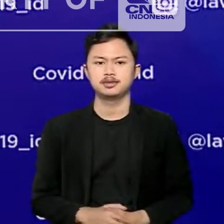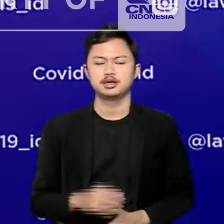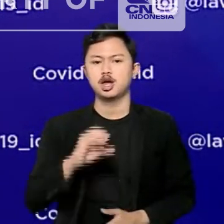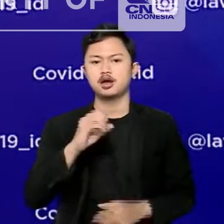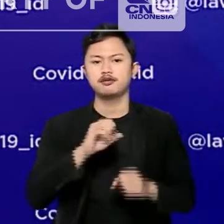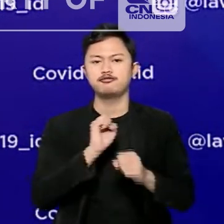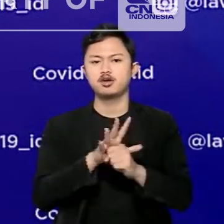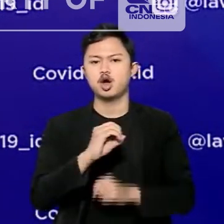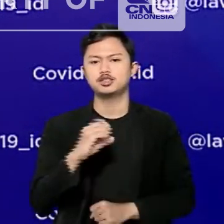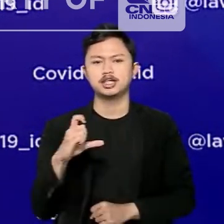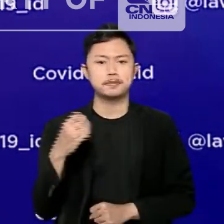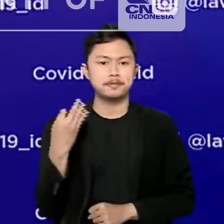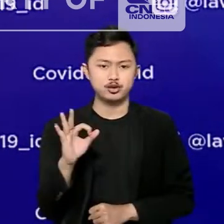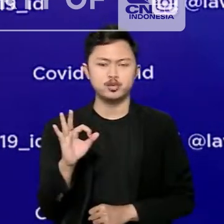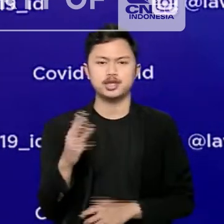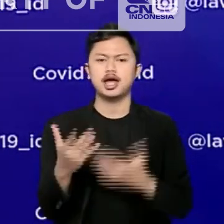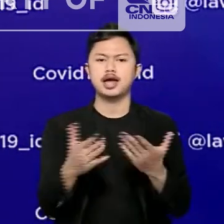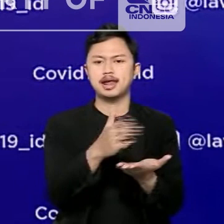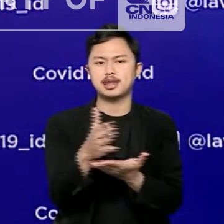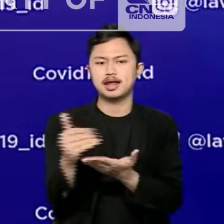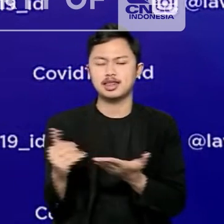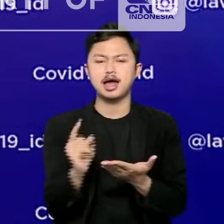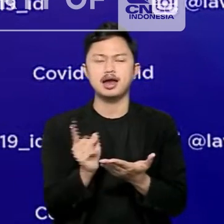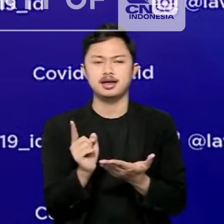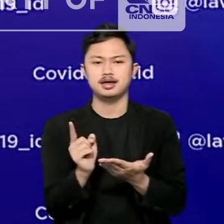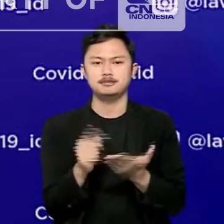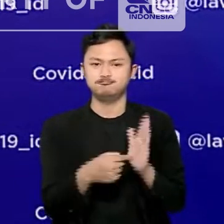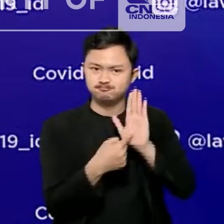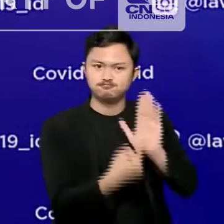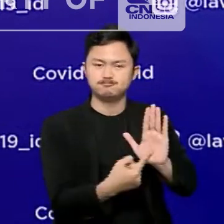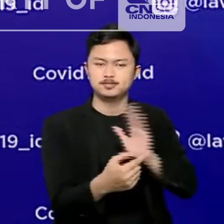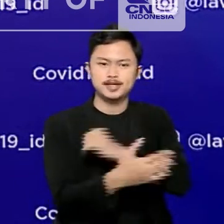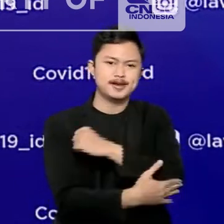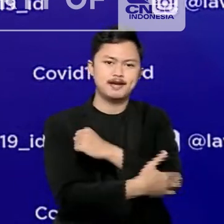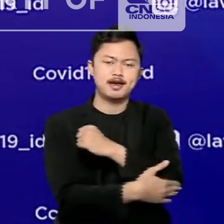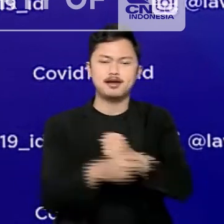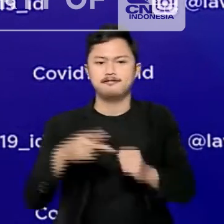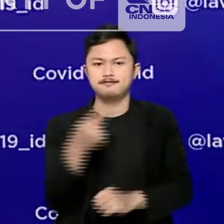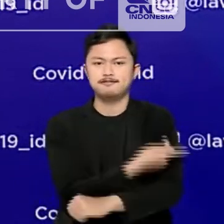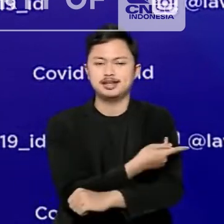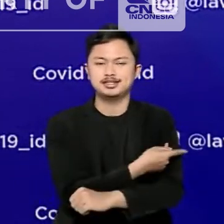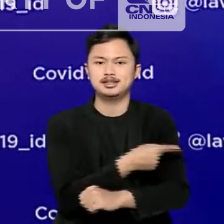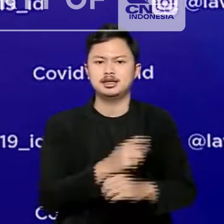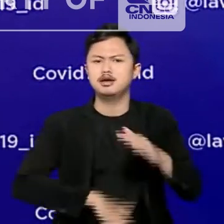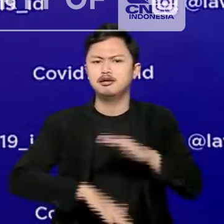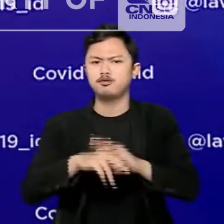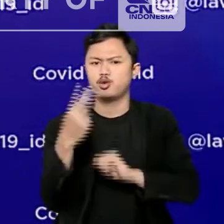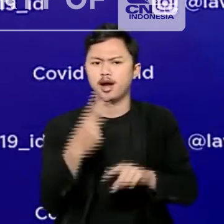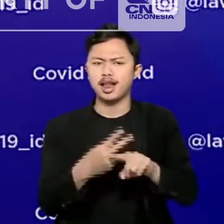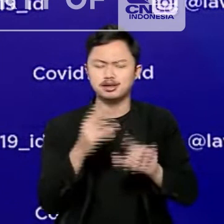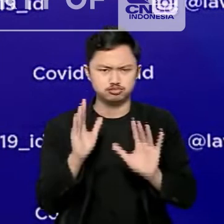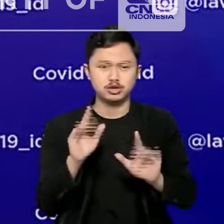saat ini, terdapat beberapa data yang menunjukkan negara dengan cakupan vaksinasi dosis lengkap